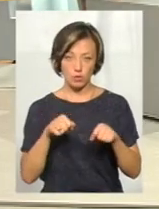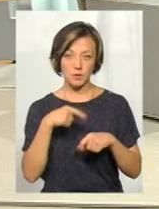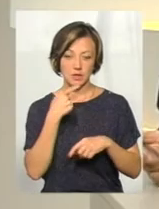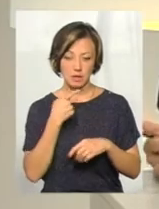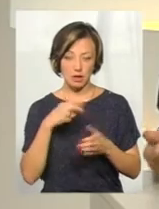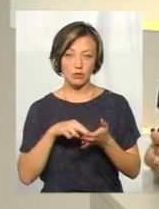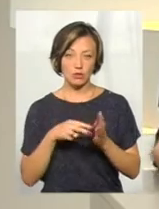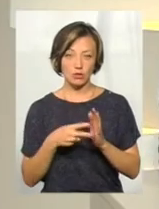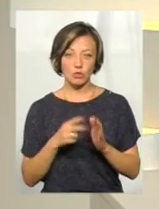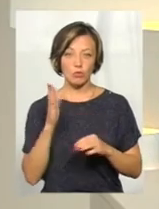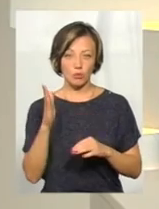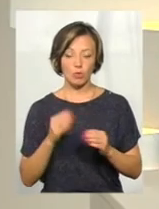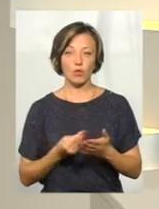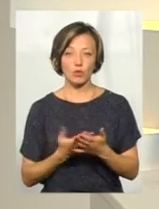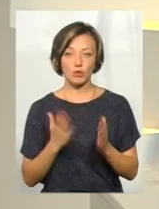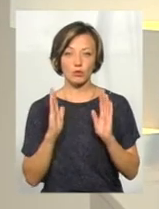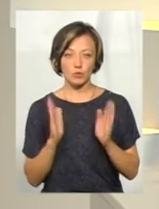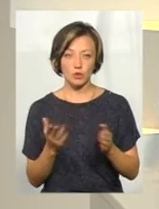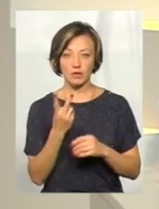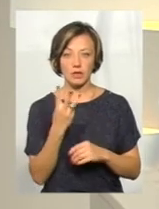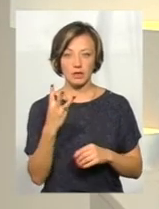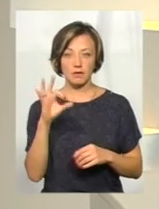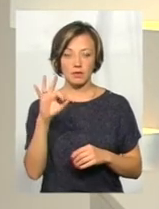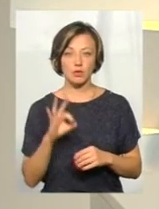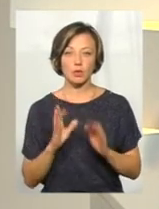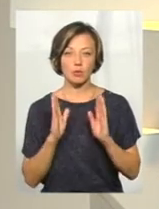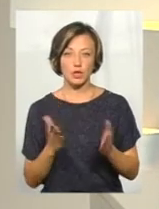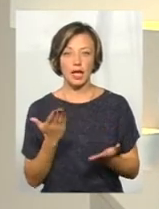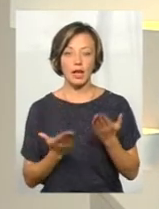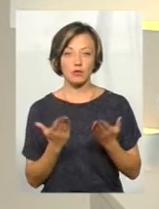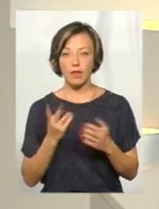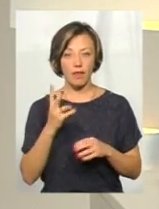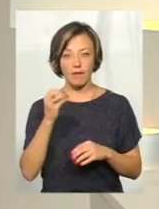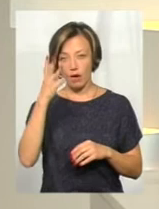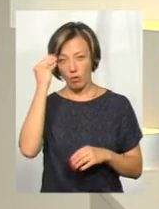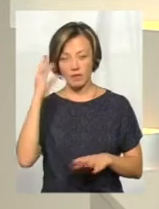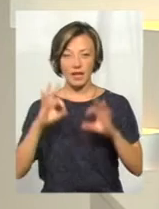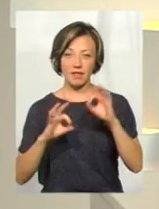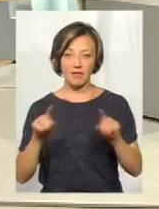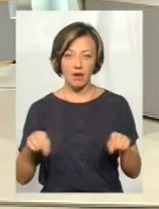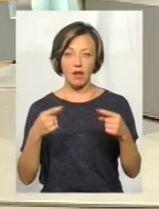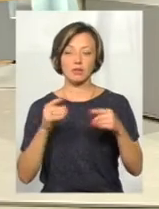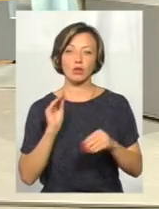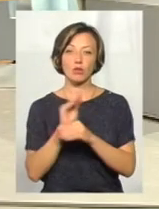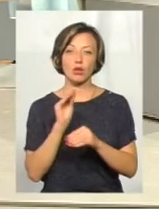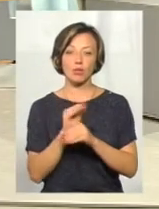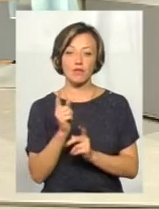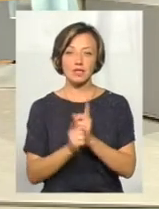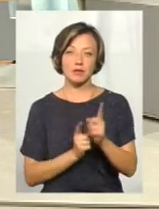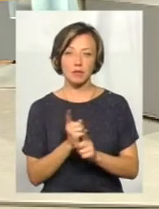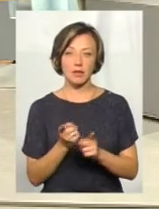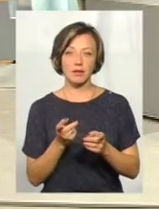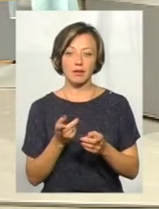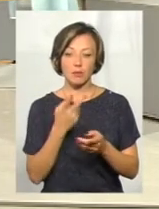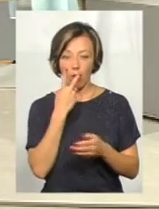спроганізувати, що подорожчання як мінімум на 2-3% буде, це якщо не ураховувати інфляції і додаткових змін, які нам